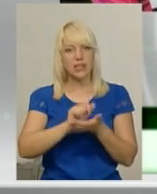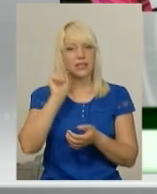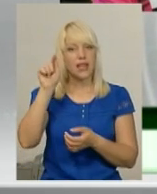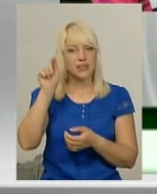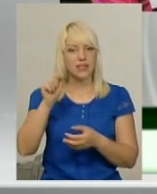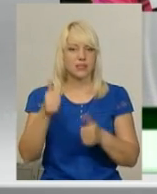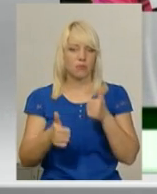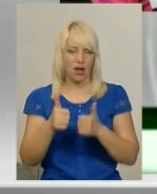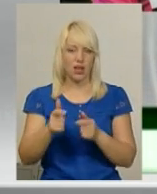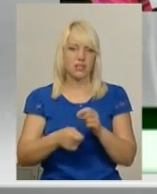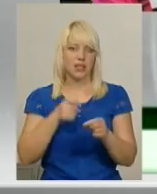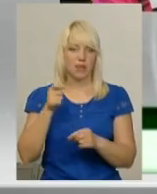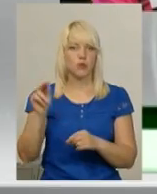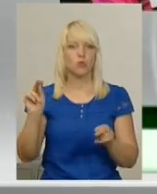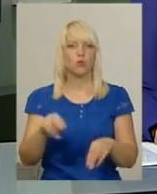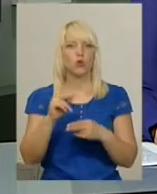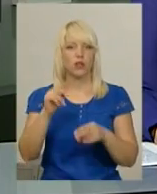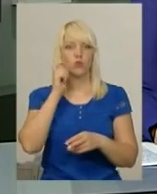заявлено на Чемпіонат України.